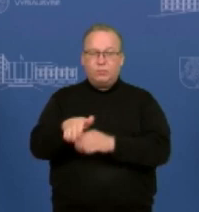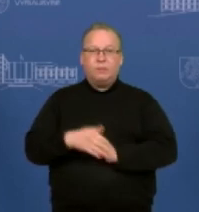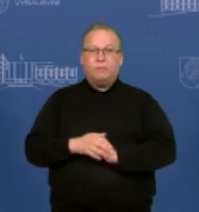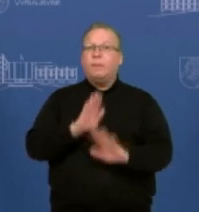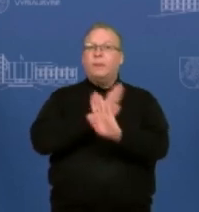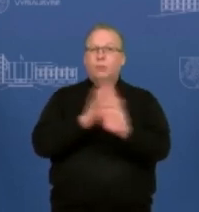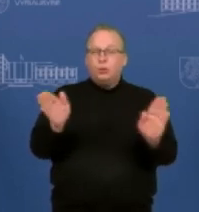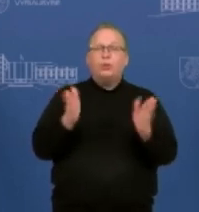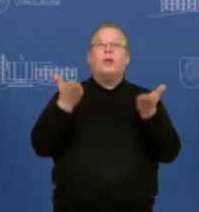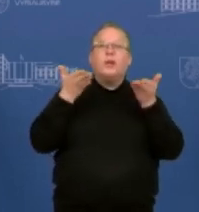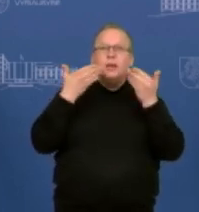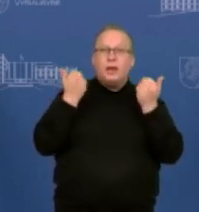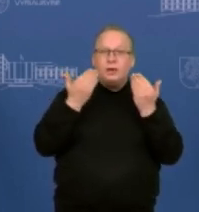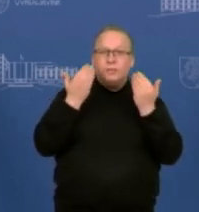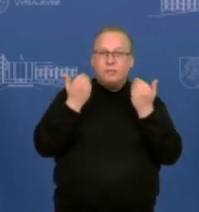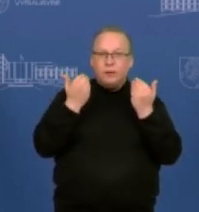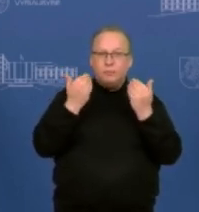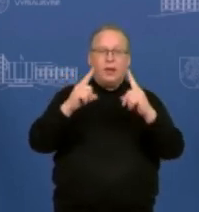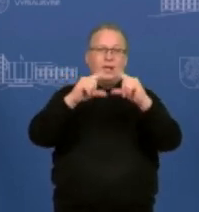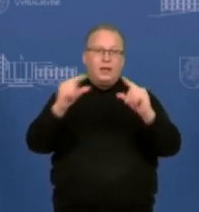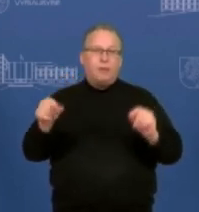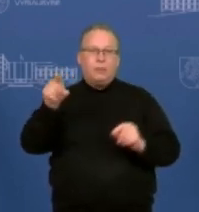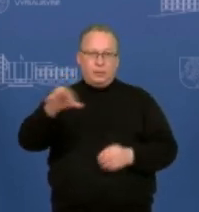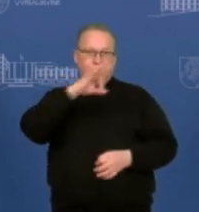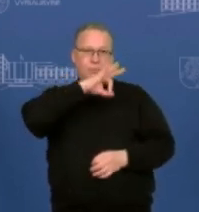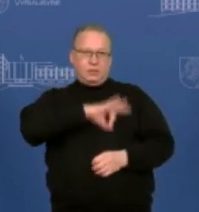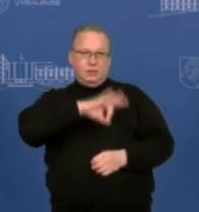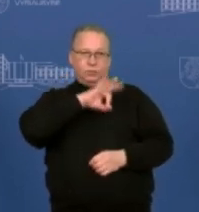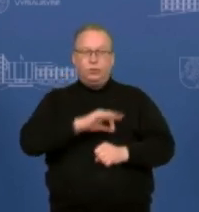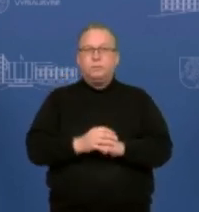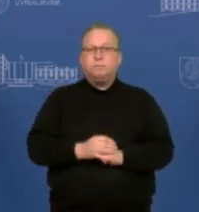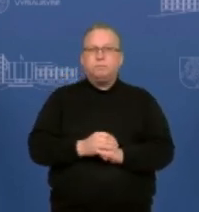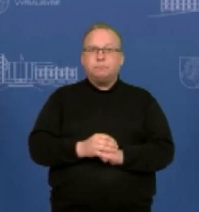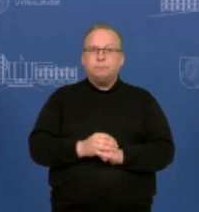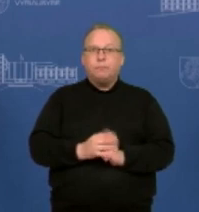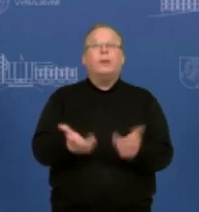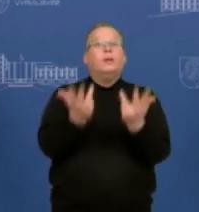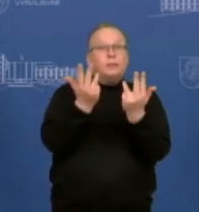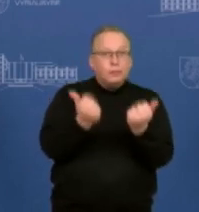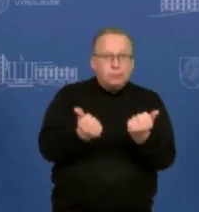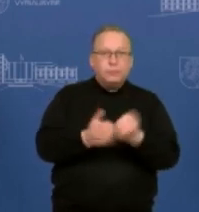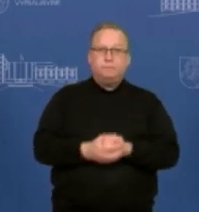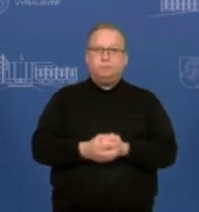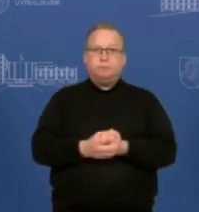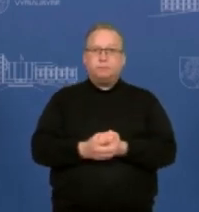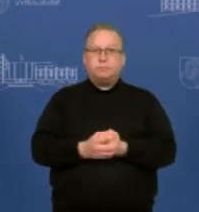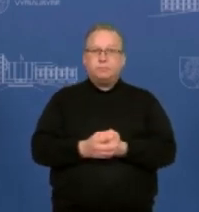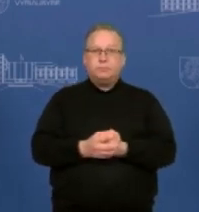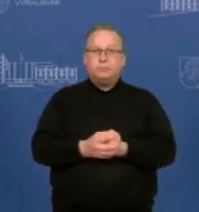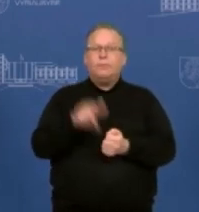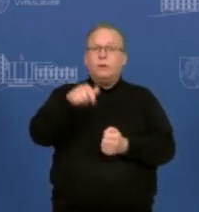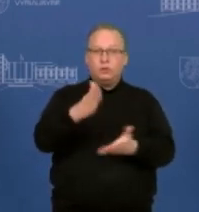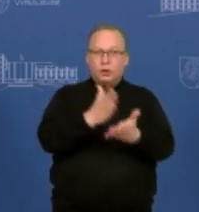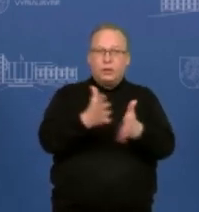lengvas grobis Kremliaus propagandistams. Tai vėlgi, be jokios abejonės, čia